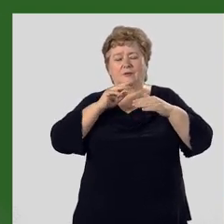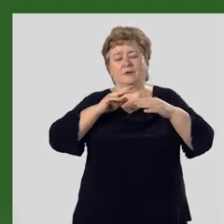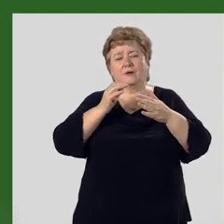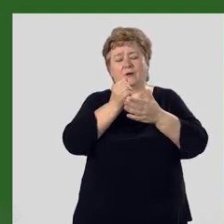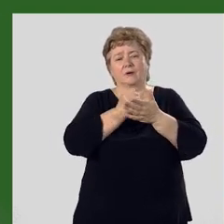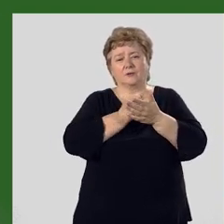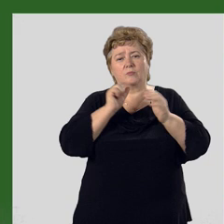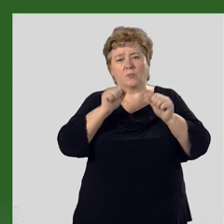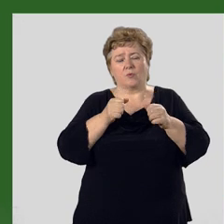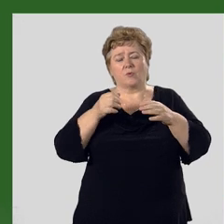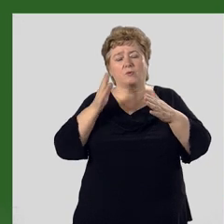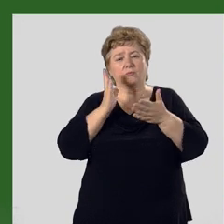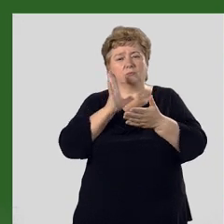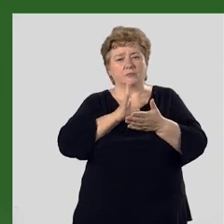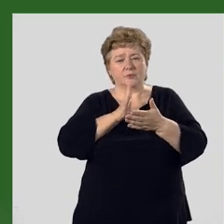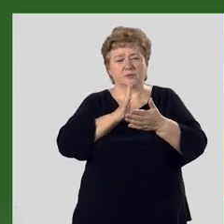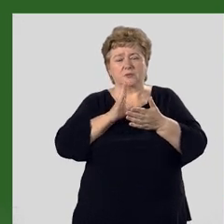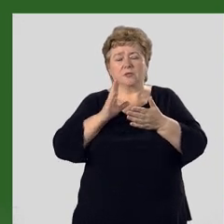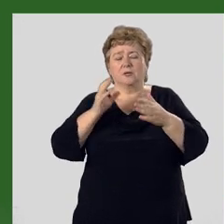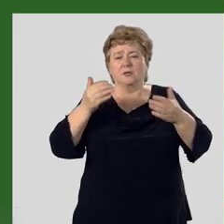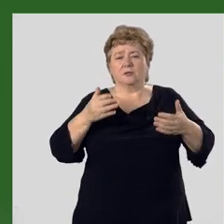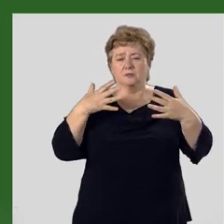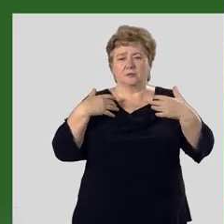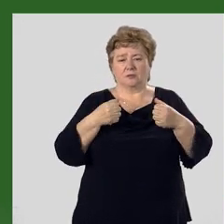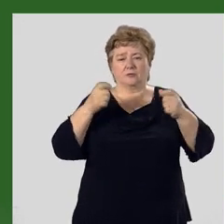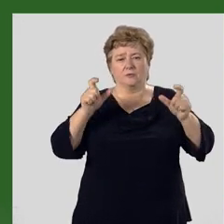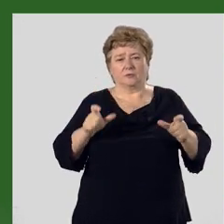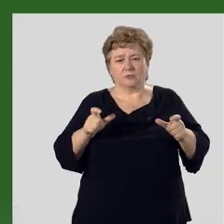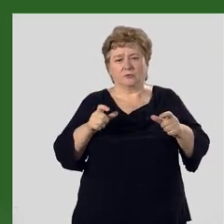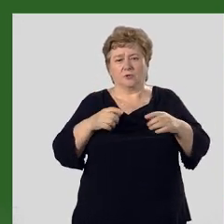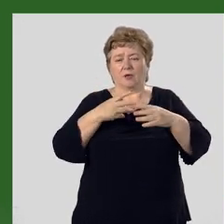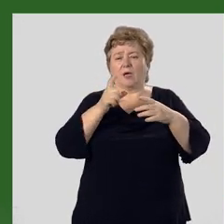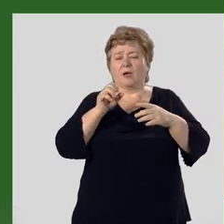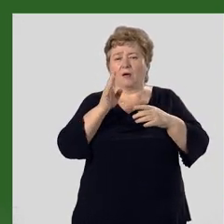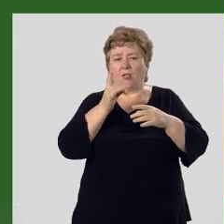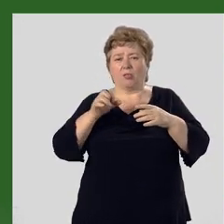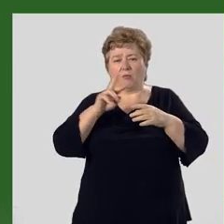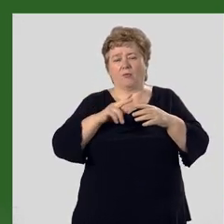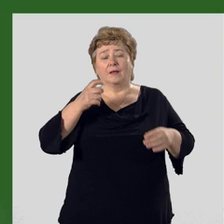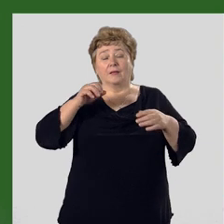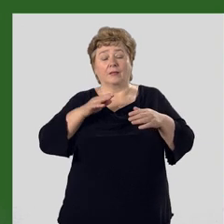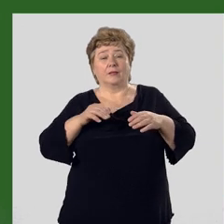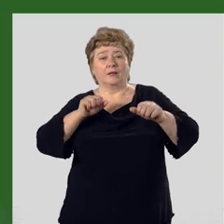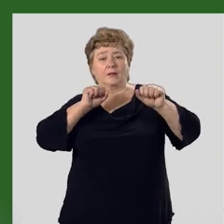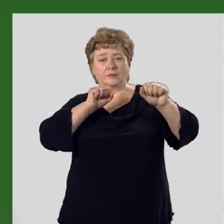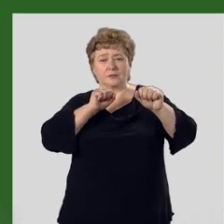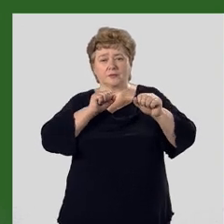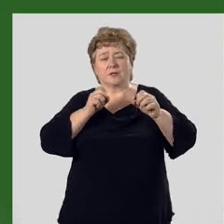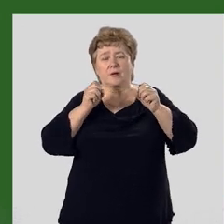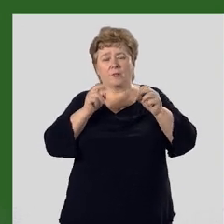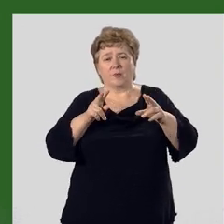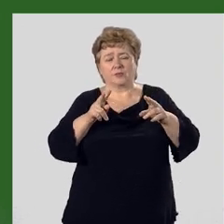могут оказаться здоровье населения и экология не только нашего края. Для предотвращения